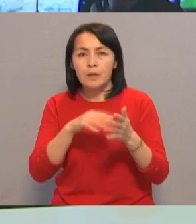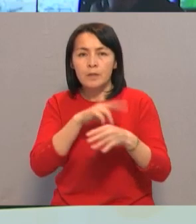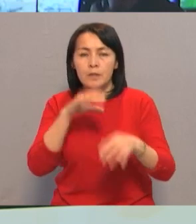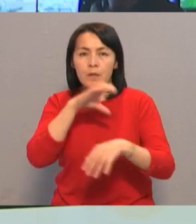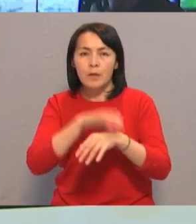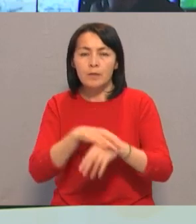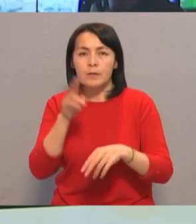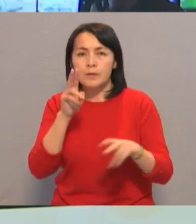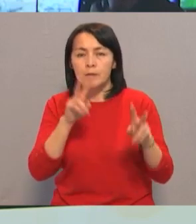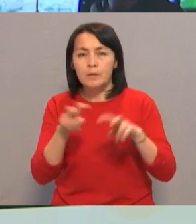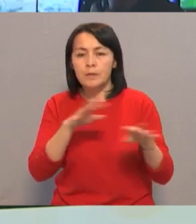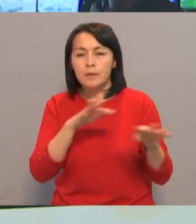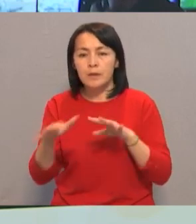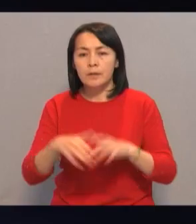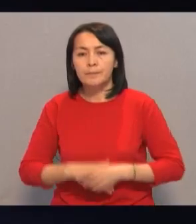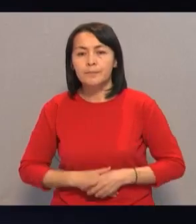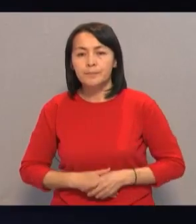оперативных мероприятий.